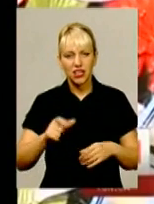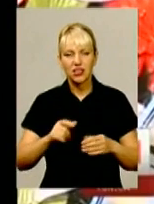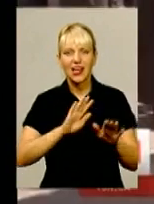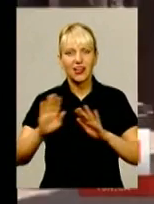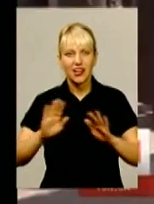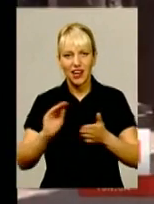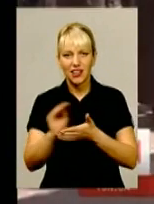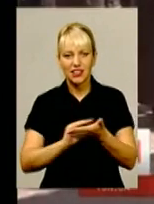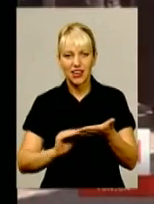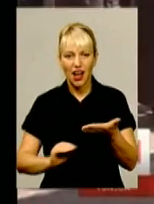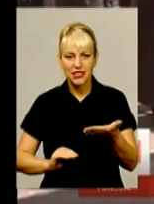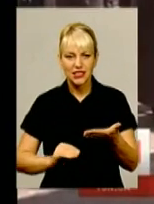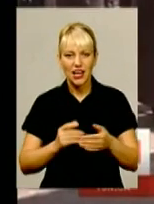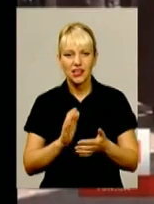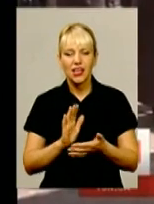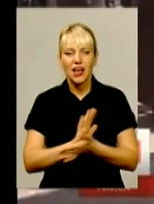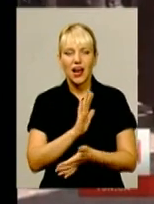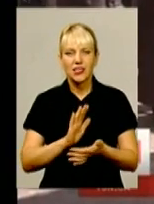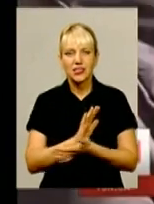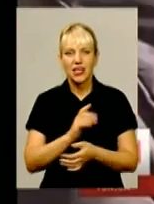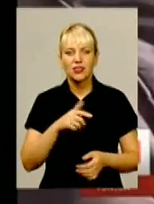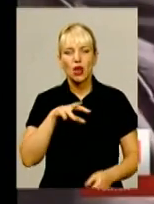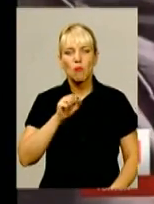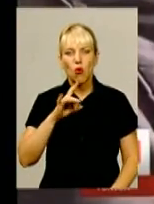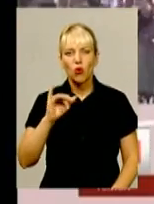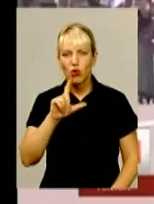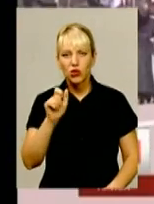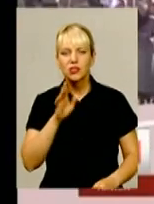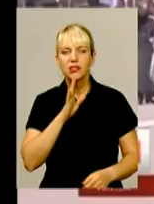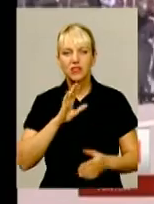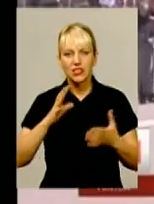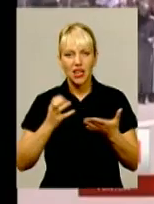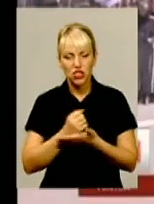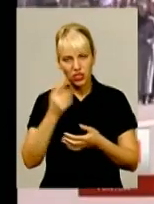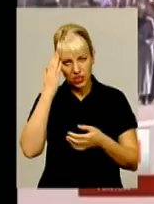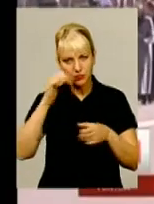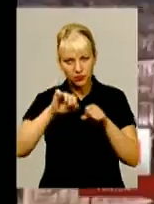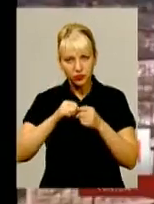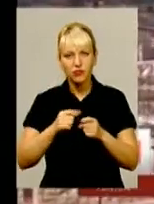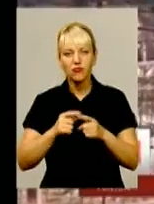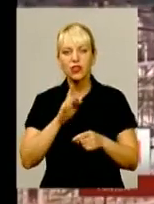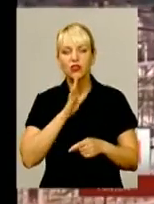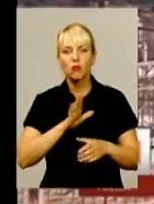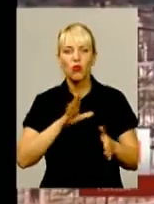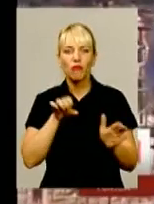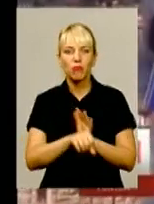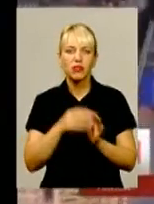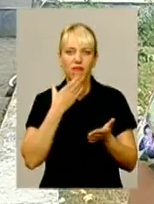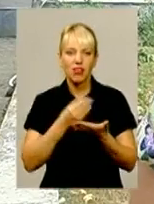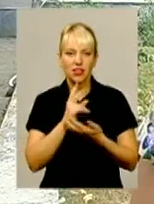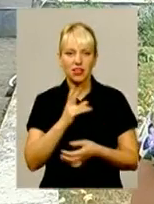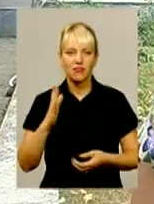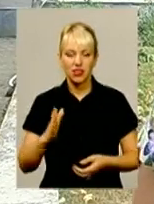«Нитішинський вісник» Ольга Мороз. Її спроломленим черепом знайшли півроку тому. Жінка була вбита у власній квартирі.